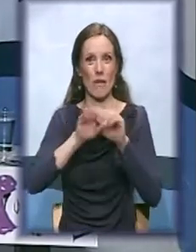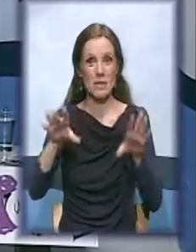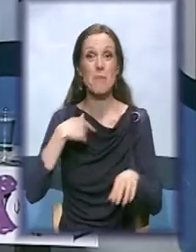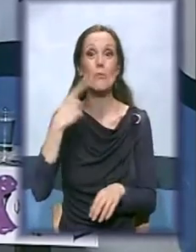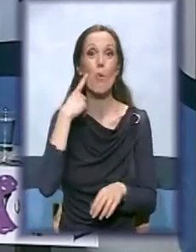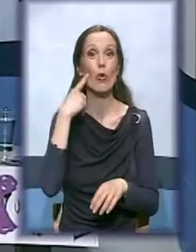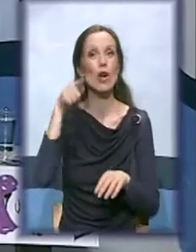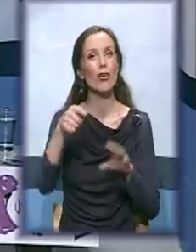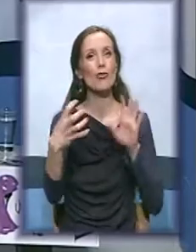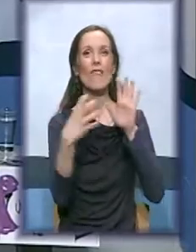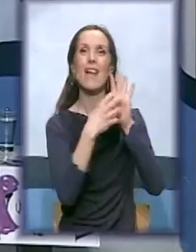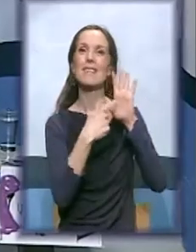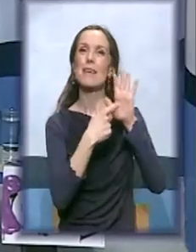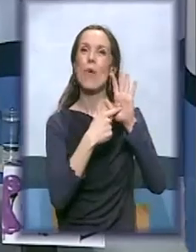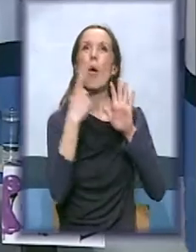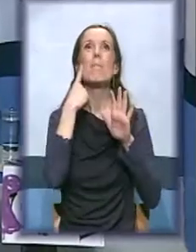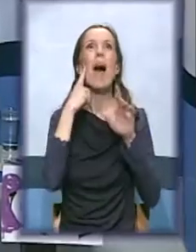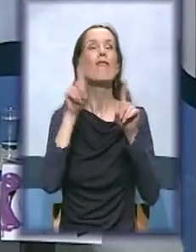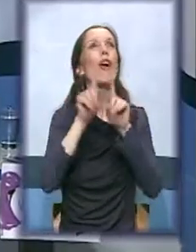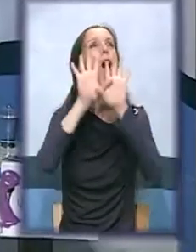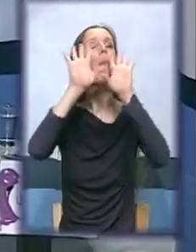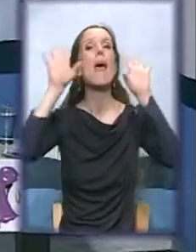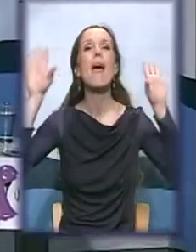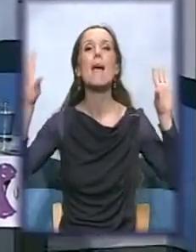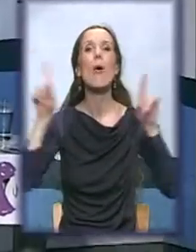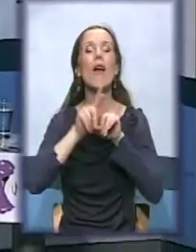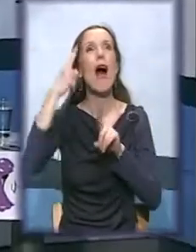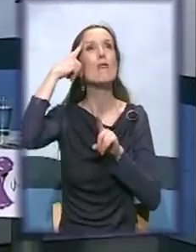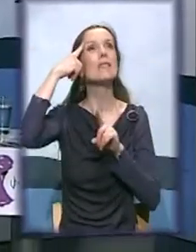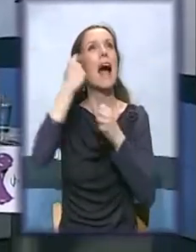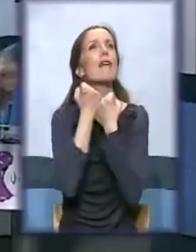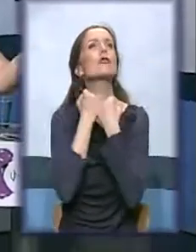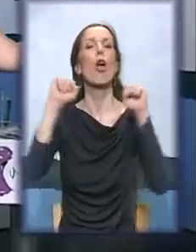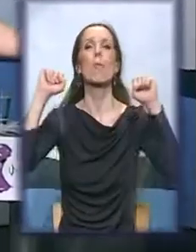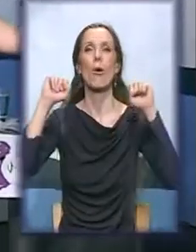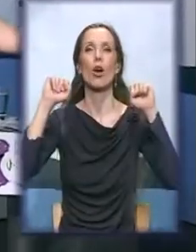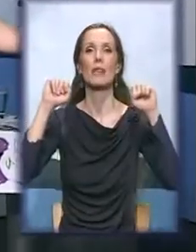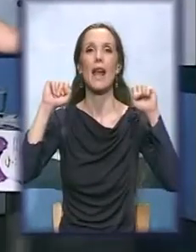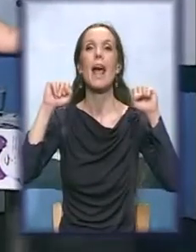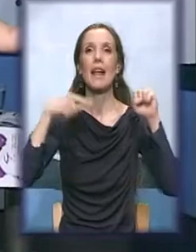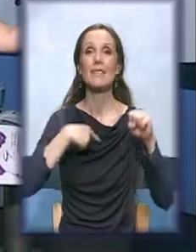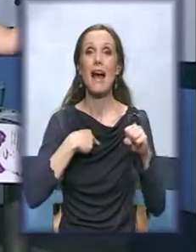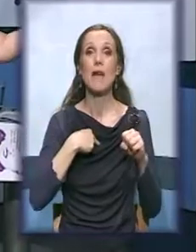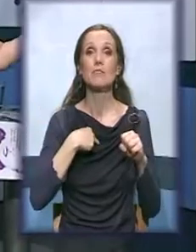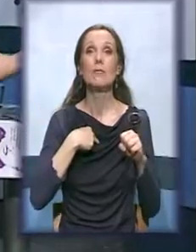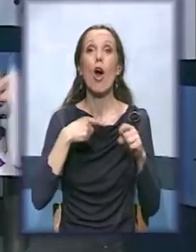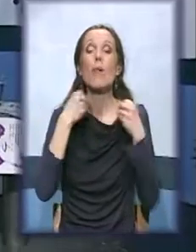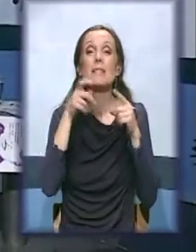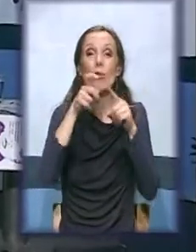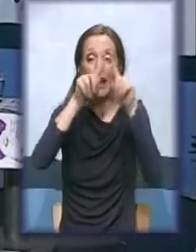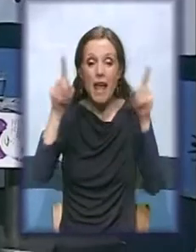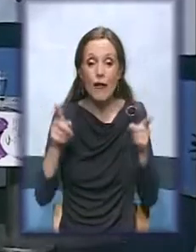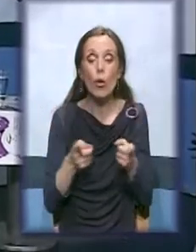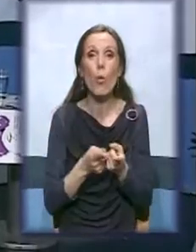ovaj simbol plavog, kao neba i kao znaka slobode i simbola objasnimo taj krug koji držimo. Moramo da